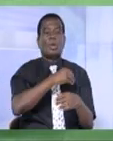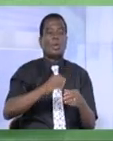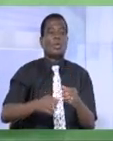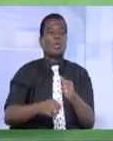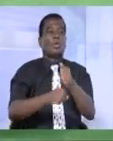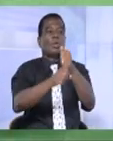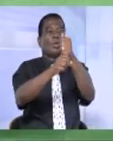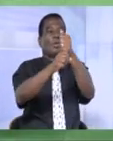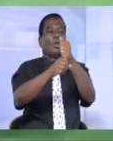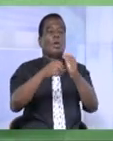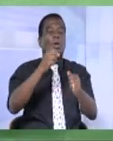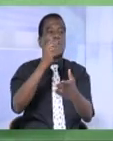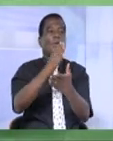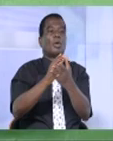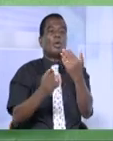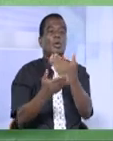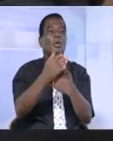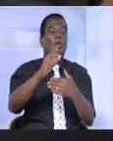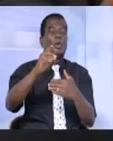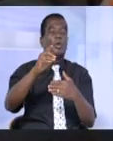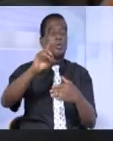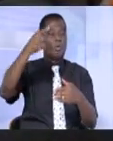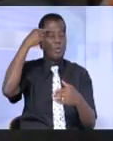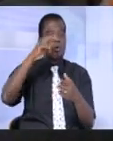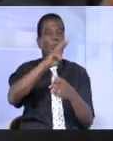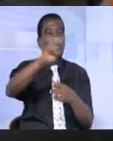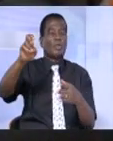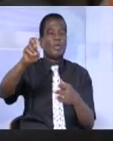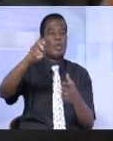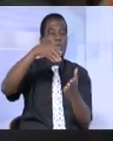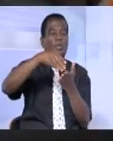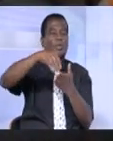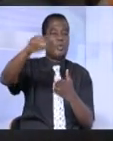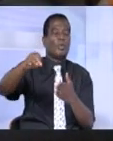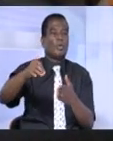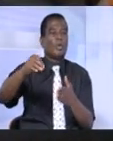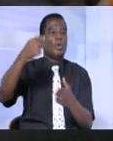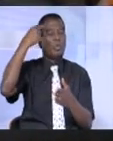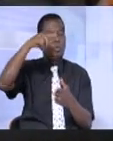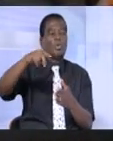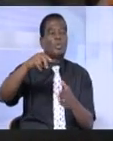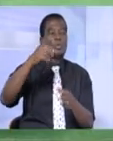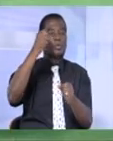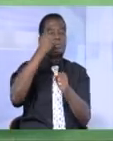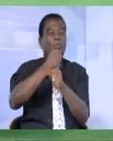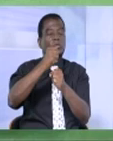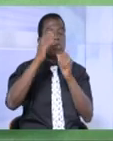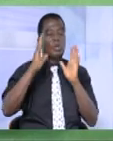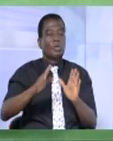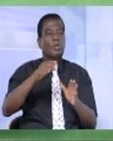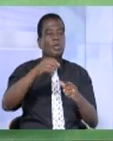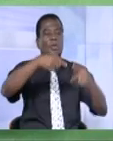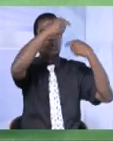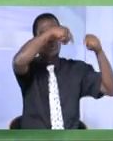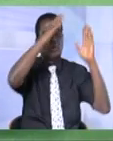été arrêté par le gouvernement de 200 millions de francs CFA. Au niveau des artisans, vendeurs, transporteurs, etc., il a